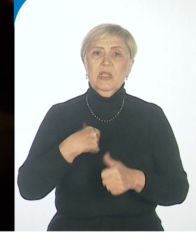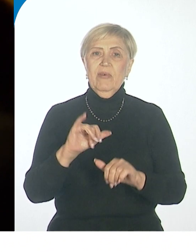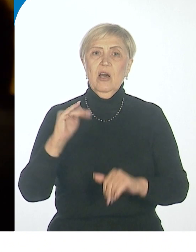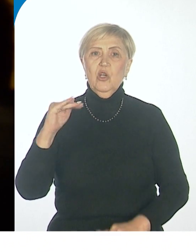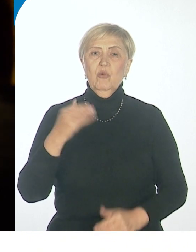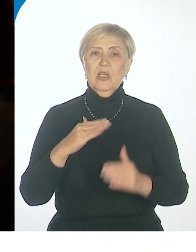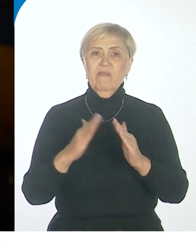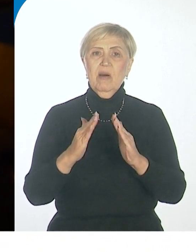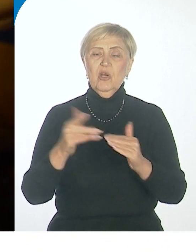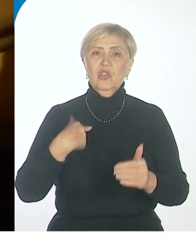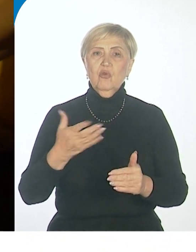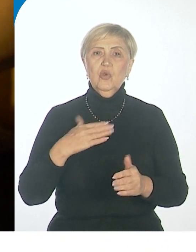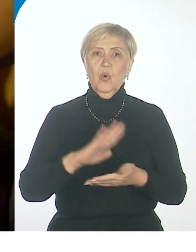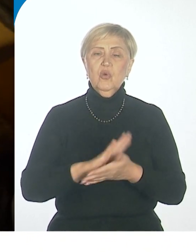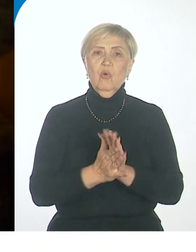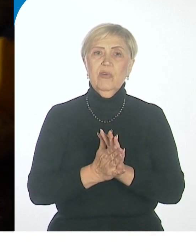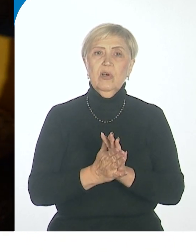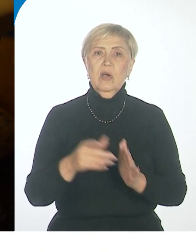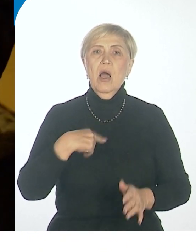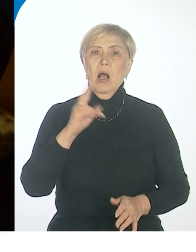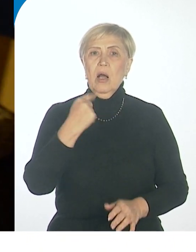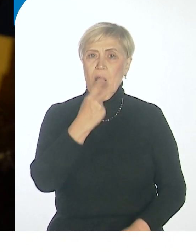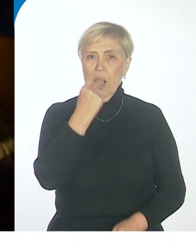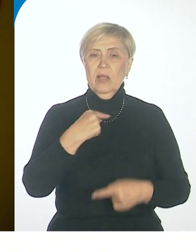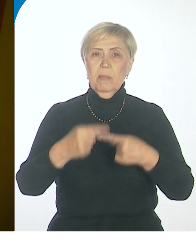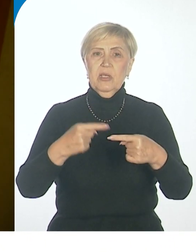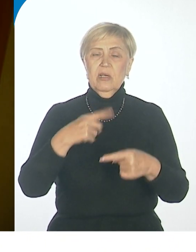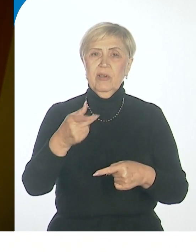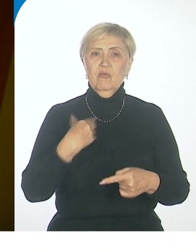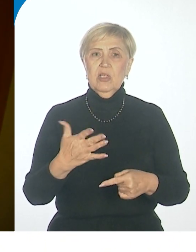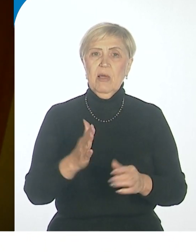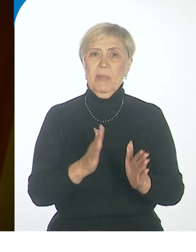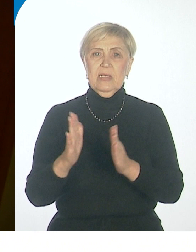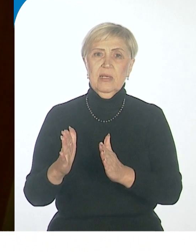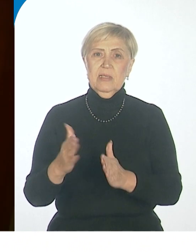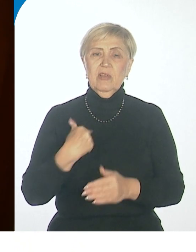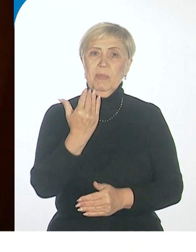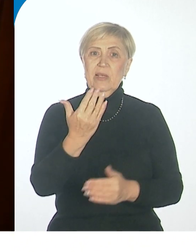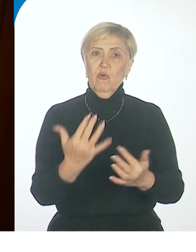встроить реабилитацию в повседневную жизнь и адаптировать пространство под потребности ребенка.